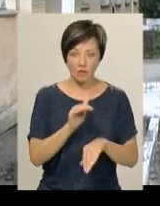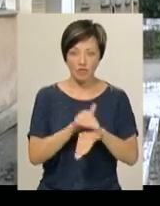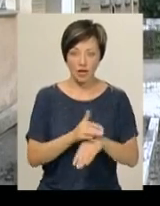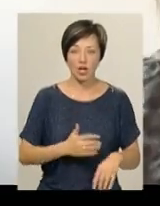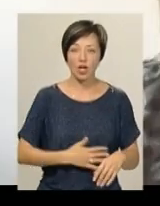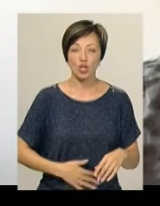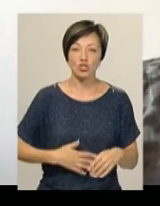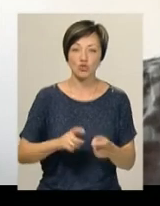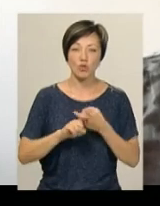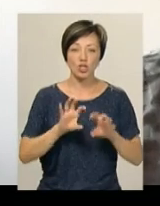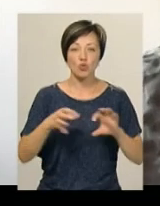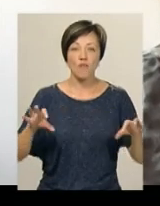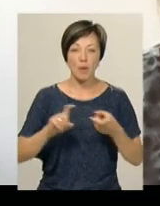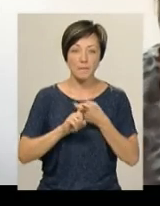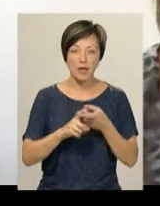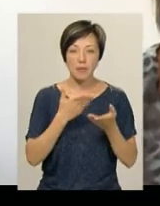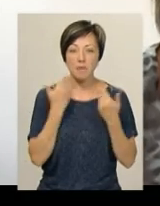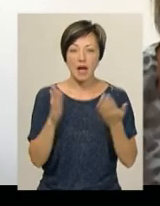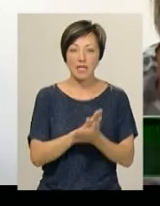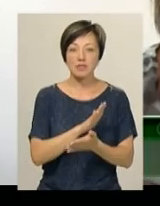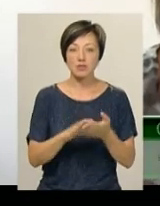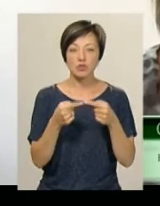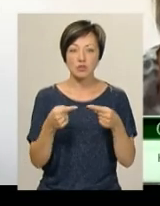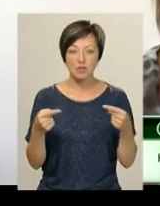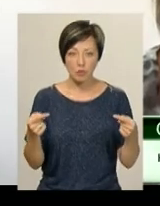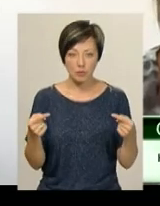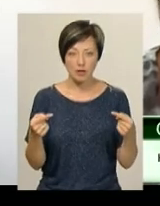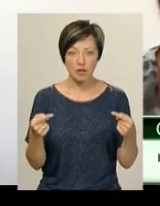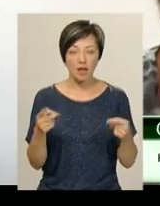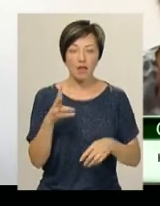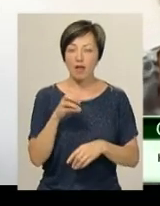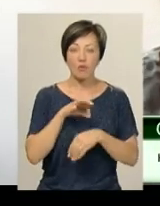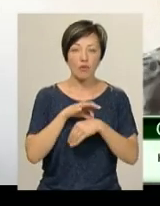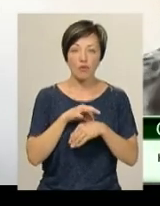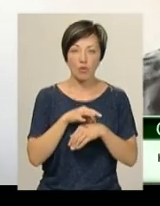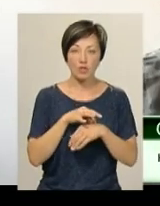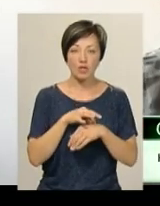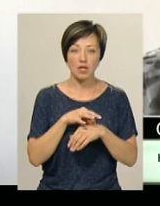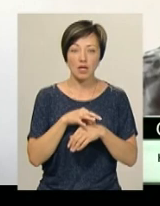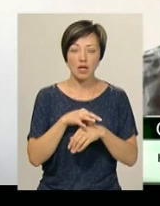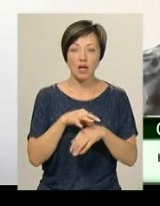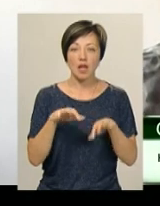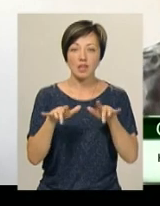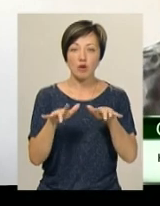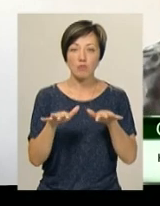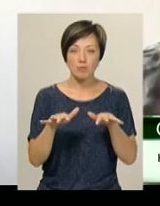кишкова паличка. Немає дезінфікуючих засобів. Не проводиться термічний контроль